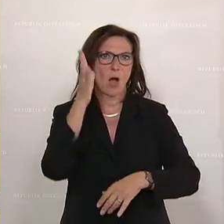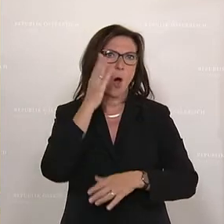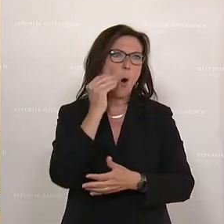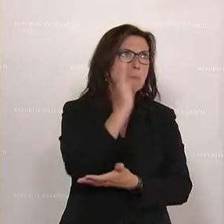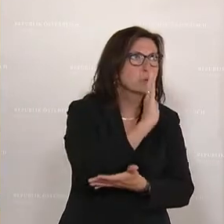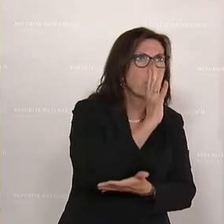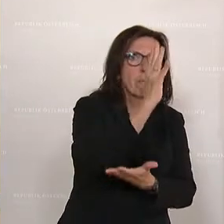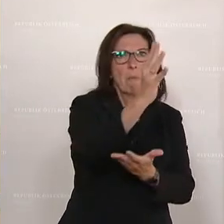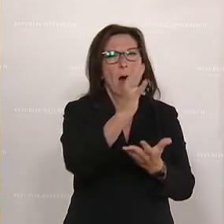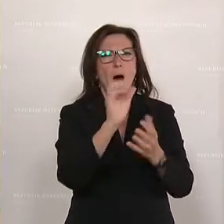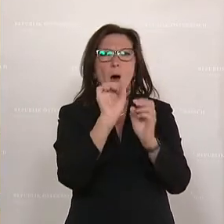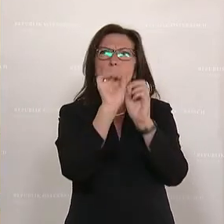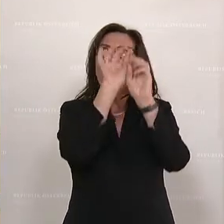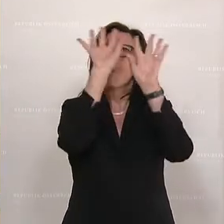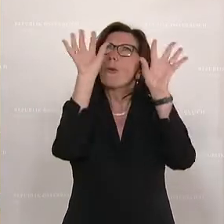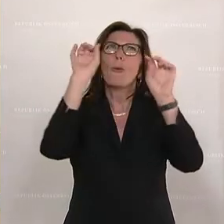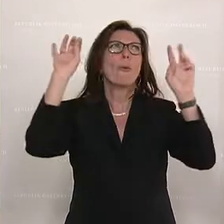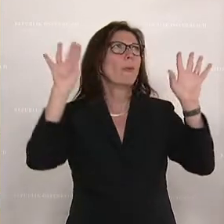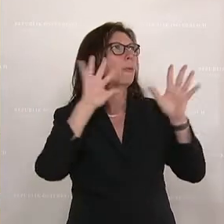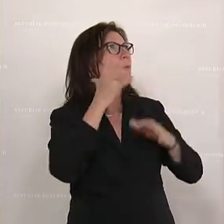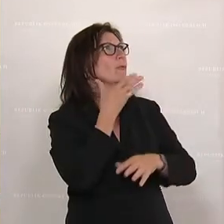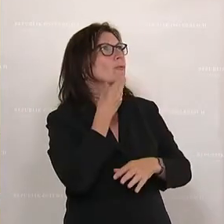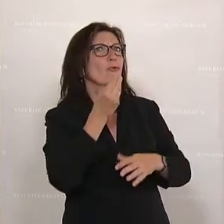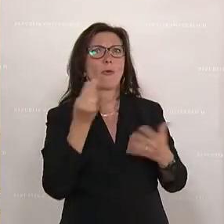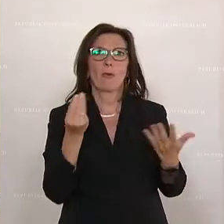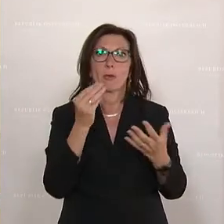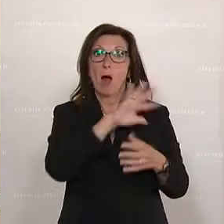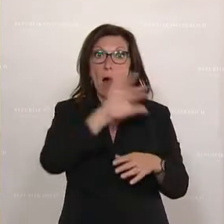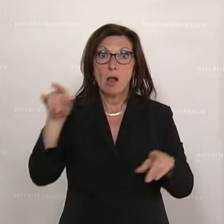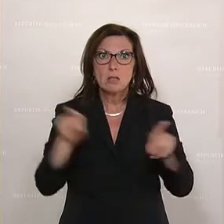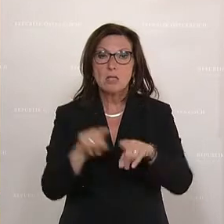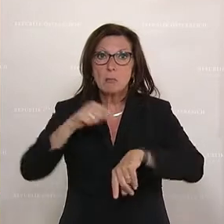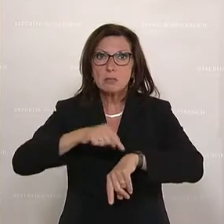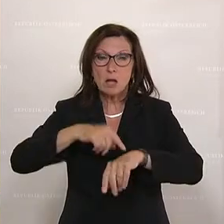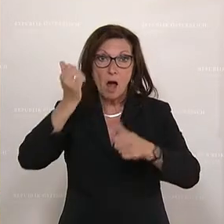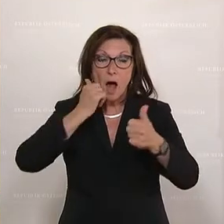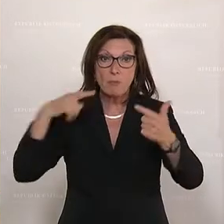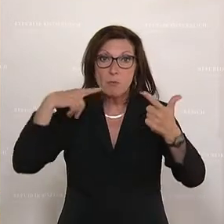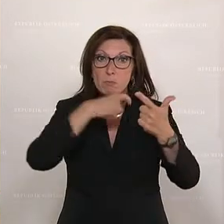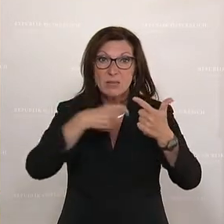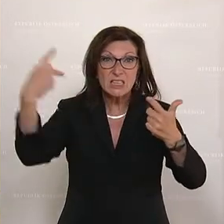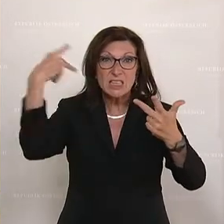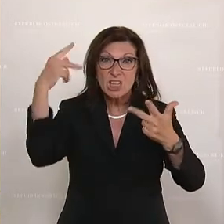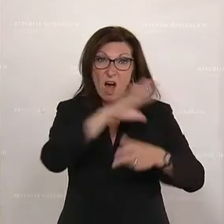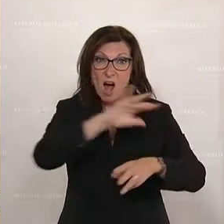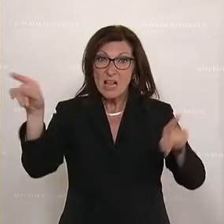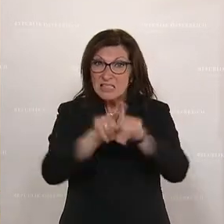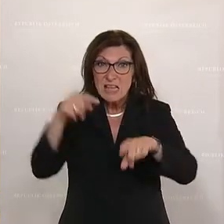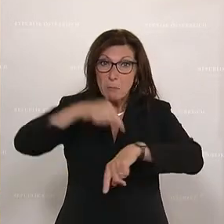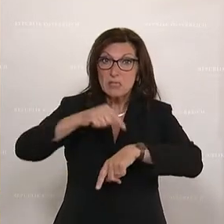die wunderschön blühen. Und interessanterweise alle gleichzeitig. Apfel, Birne, Kirsche, alle gleichzeitig.